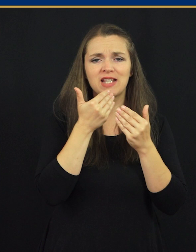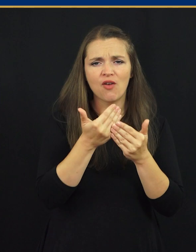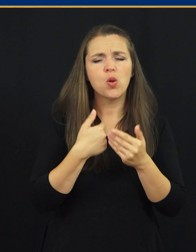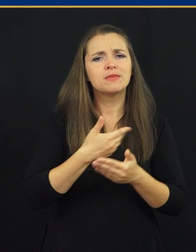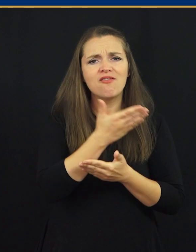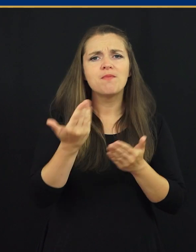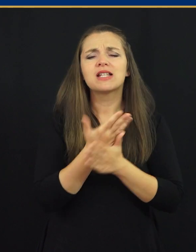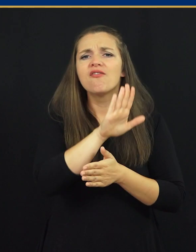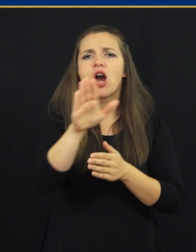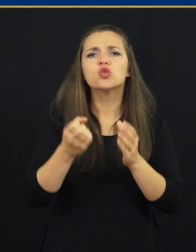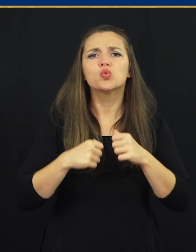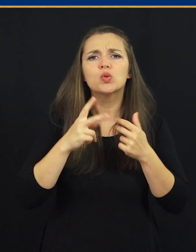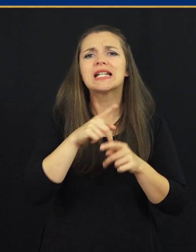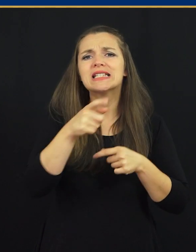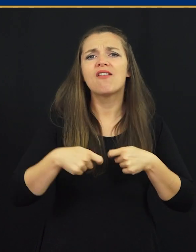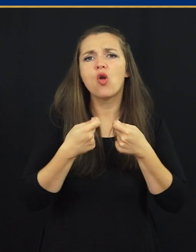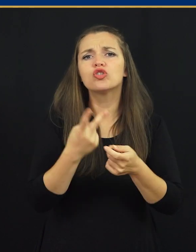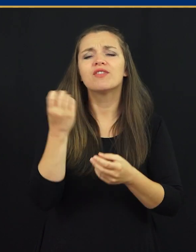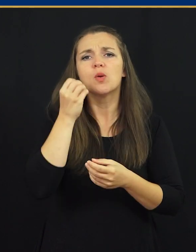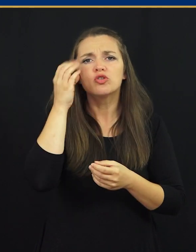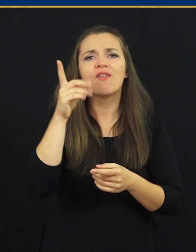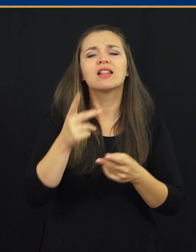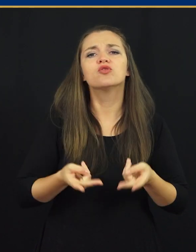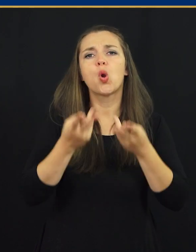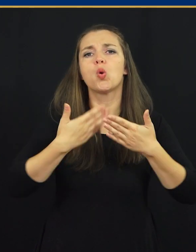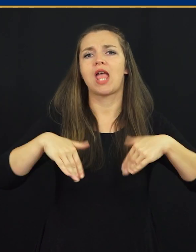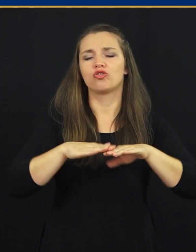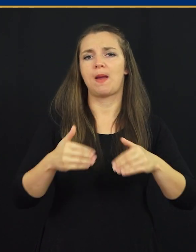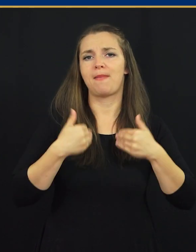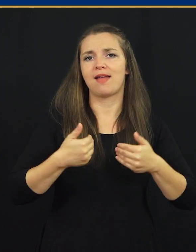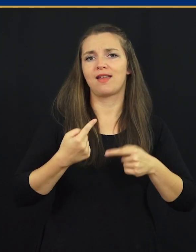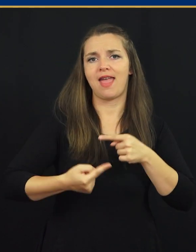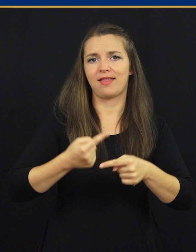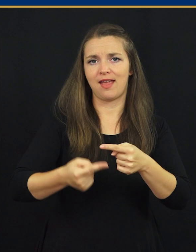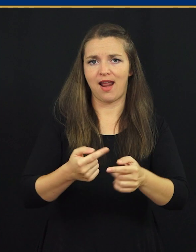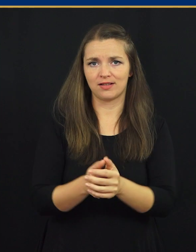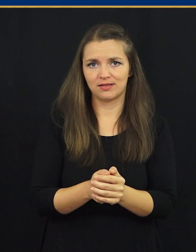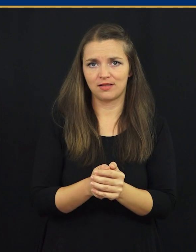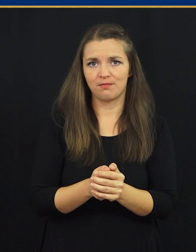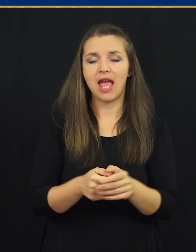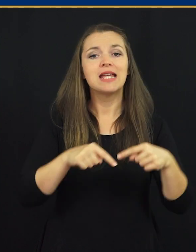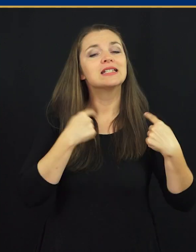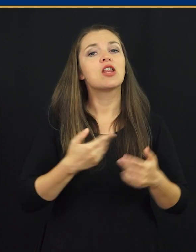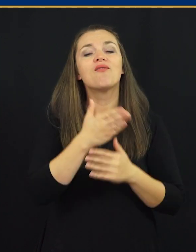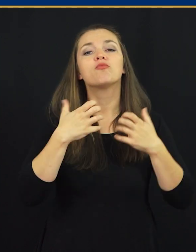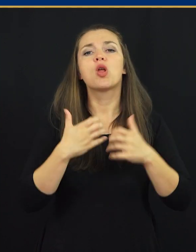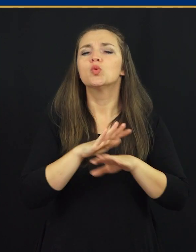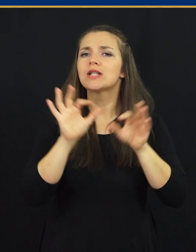vašem razvoju. Zahvaljujem se vam za vaš trud, ki ste ga vložili v izobraževanje in vzgojo naših mladih generacij.